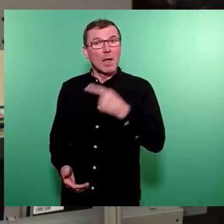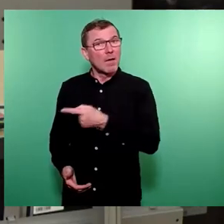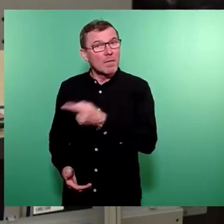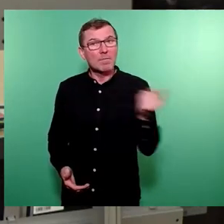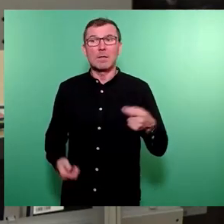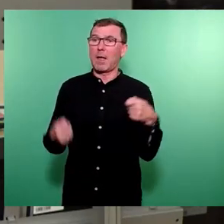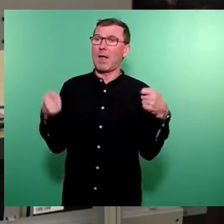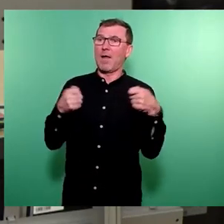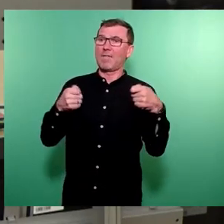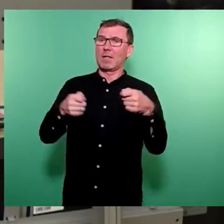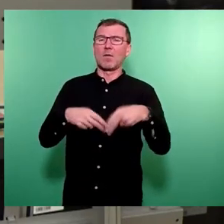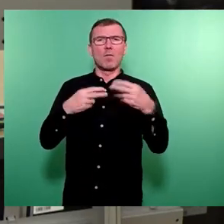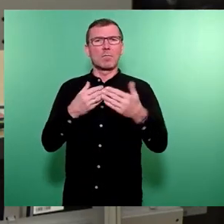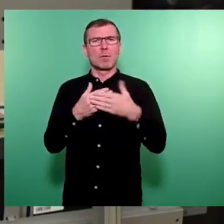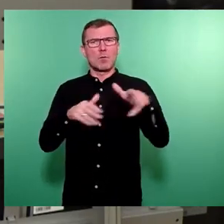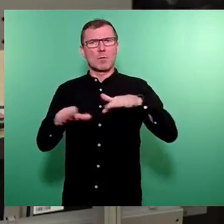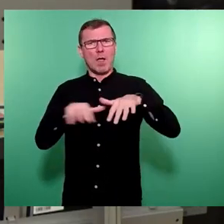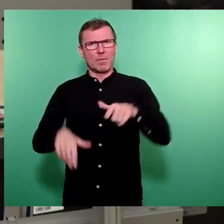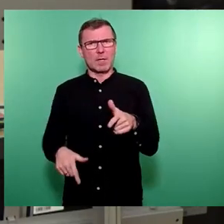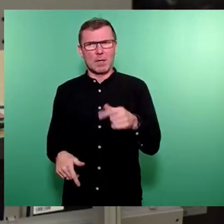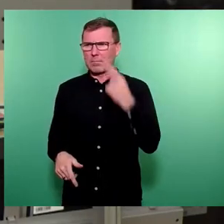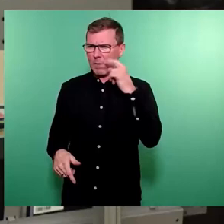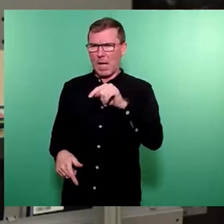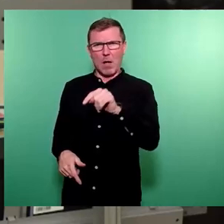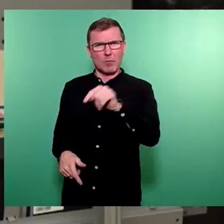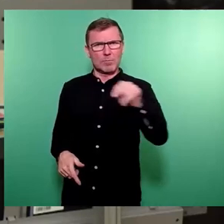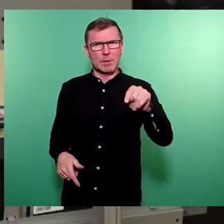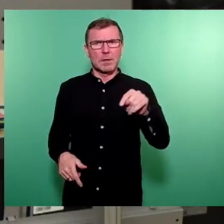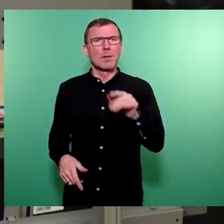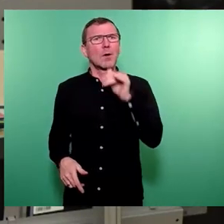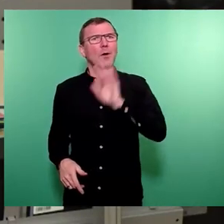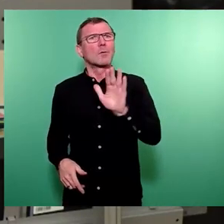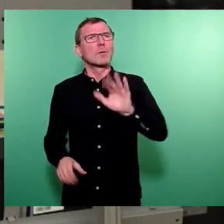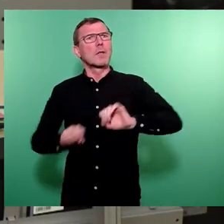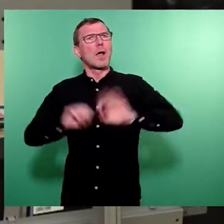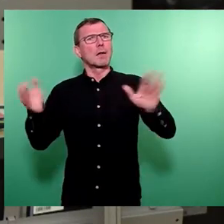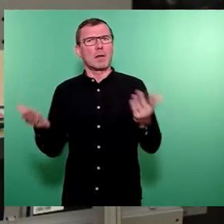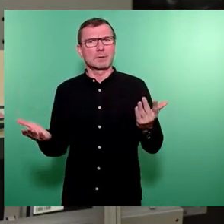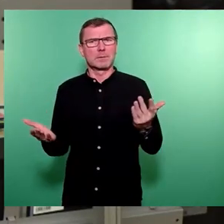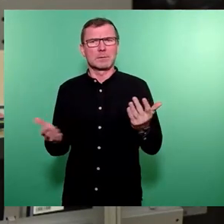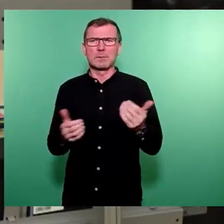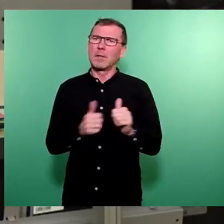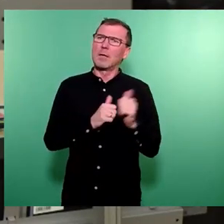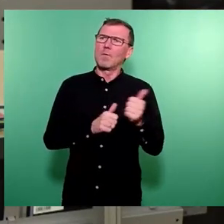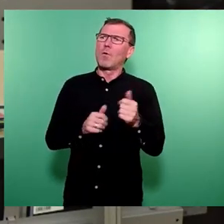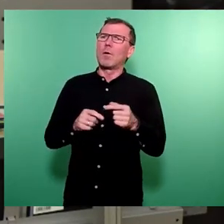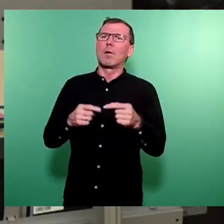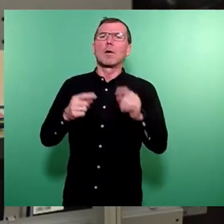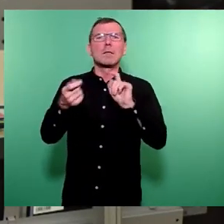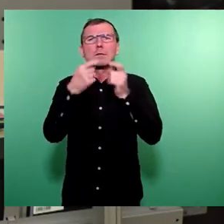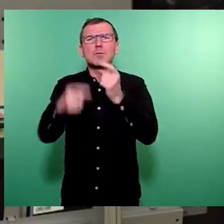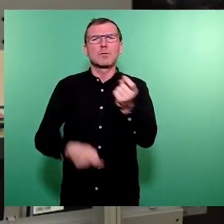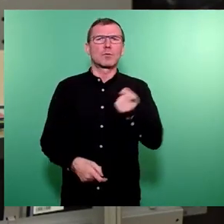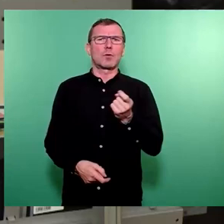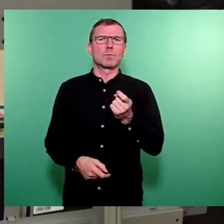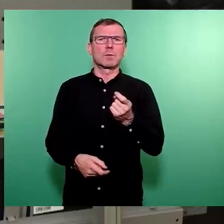Finanzierung des ÖPNV auf uns zukommt, im Moment auch noch nicht so klar ist. Und bevor man da Grundsatzentscheidungen trifft, aus